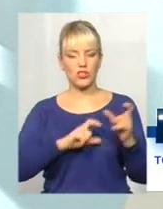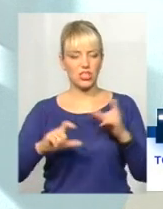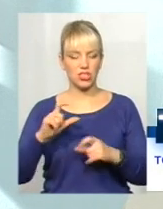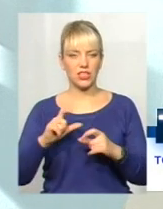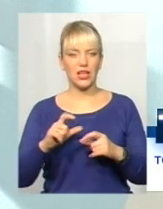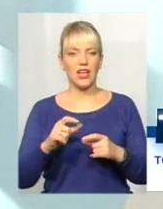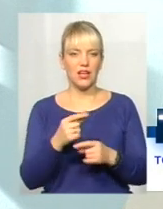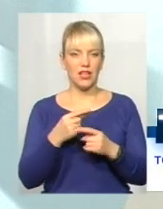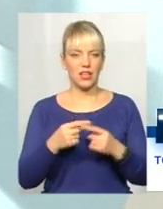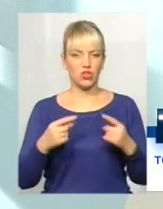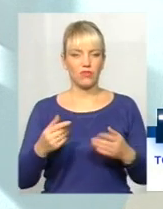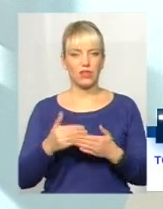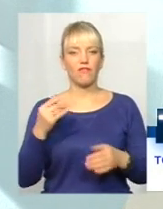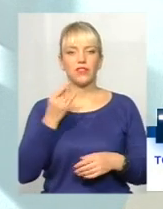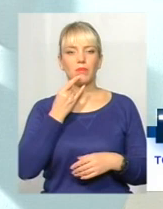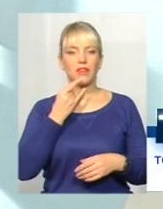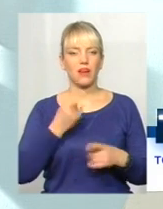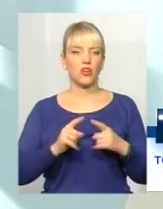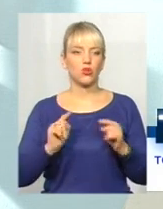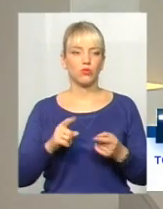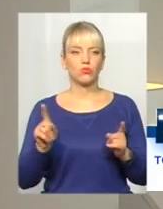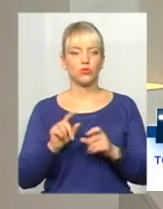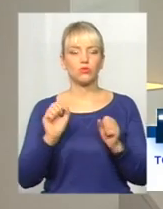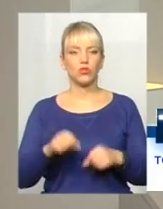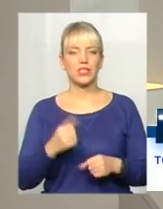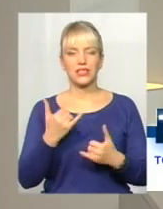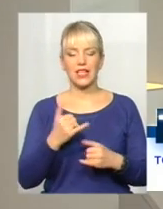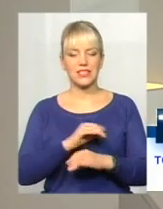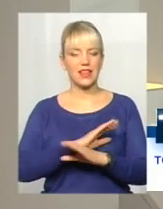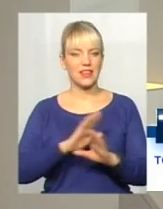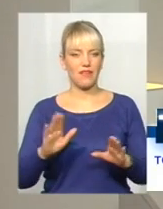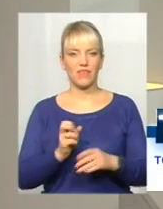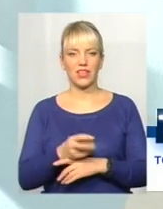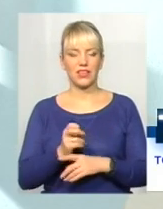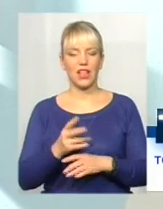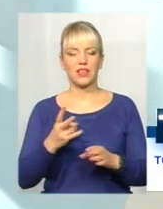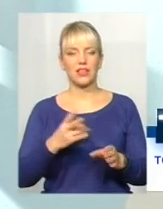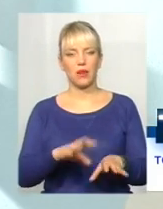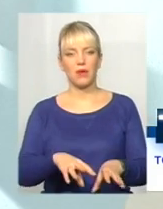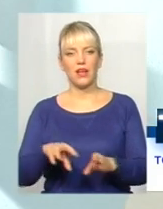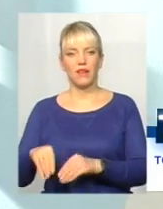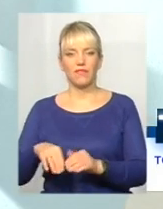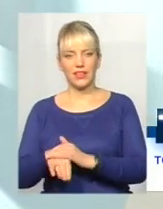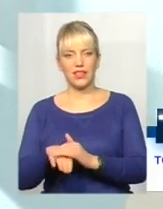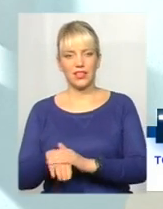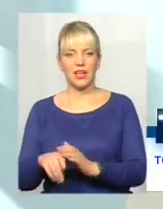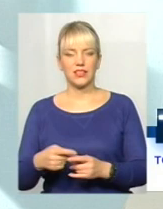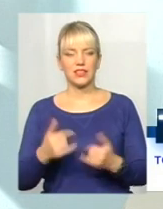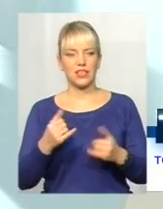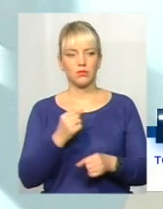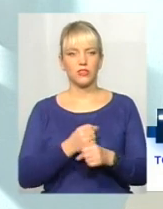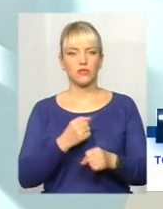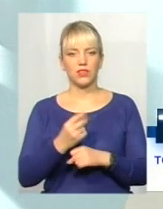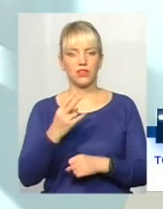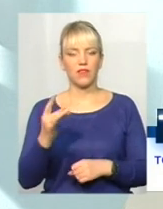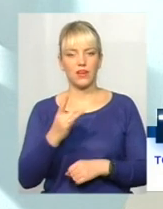батареїк. І тому, що можна зараз не викидати? Це відкладати батарейки, лампочки. Наразі працювали два